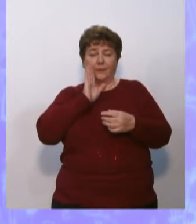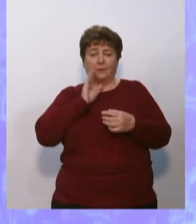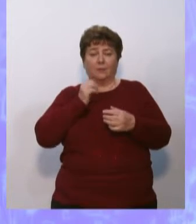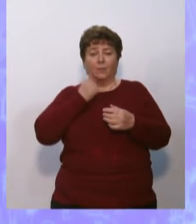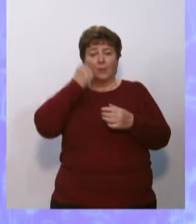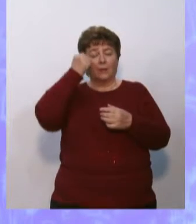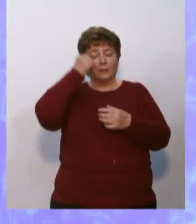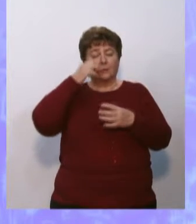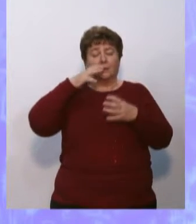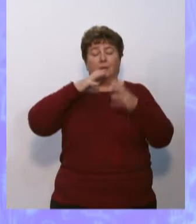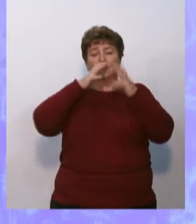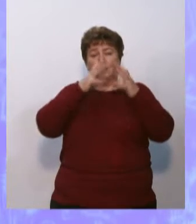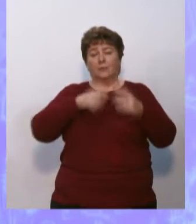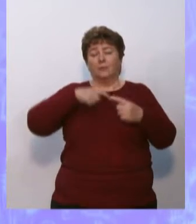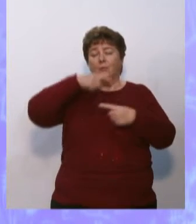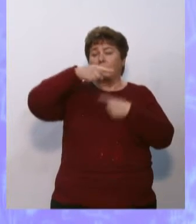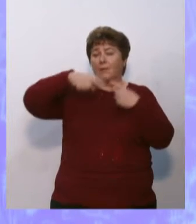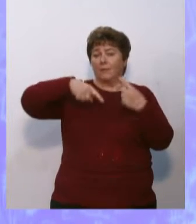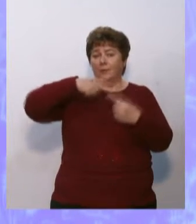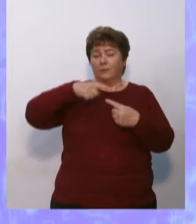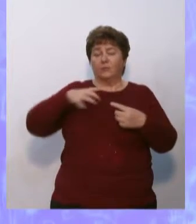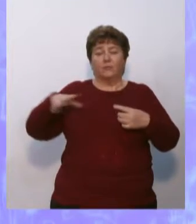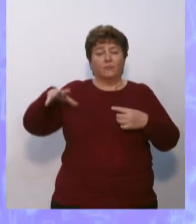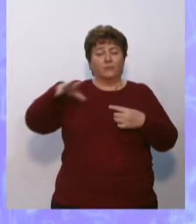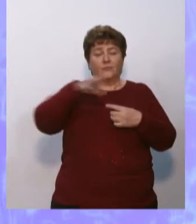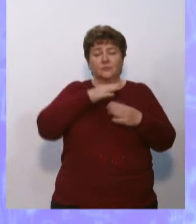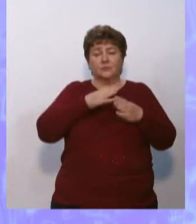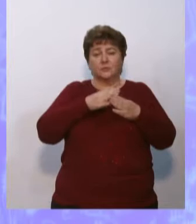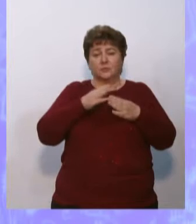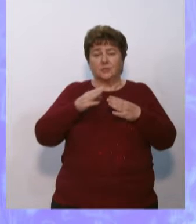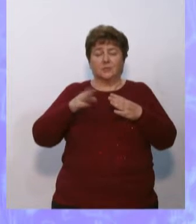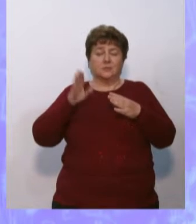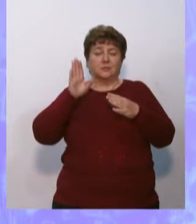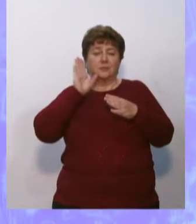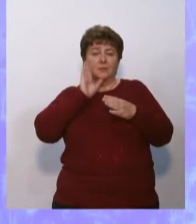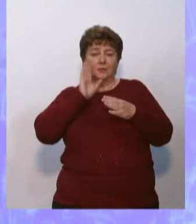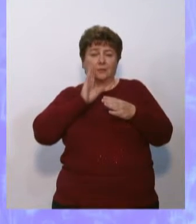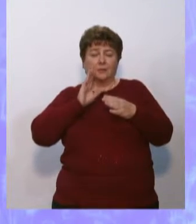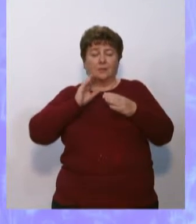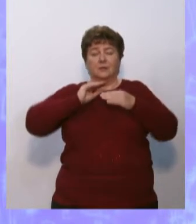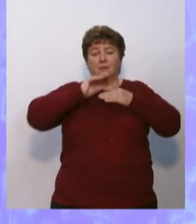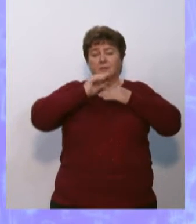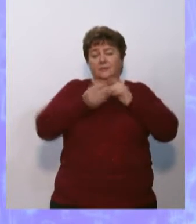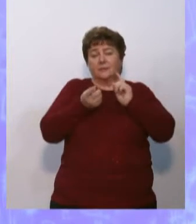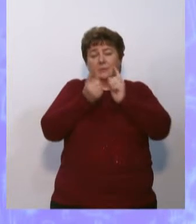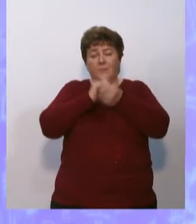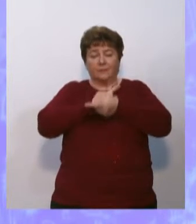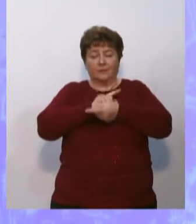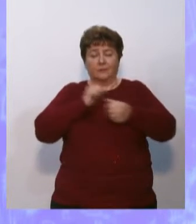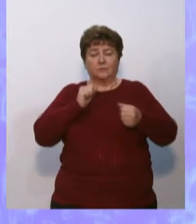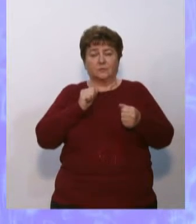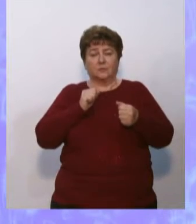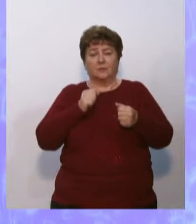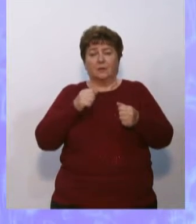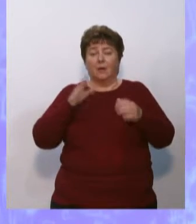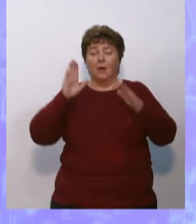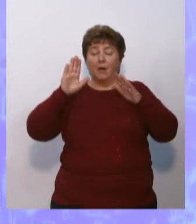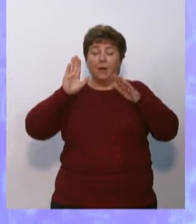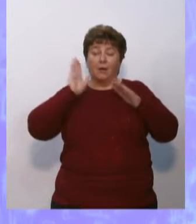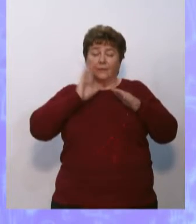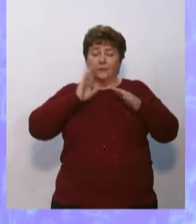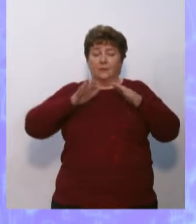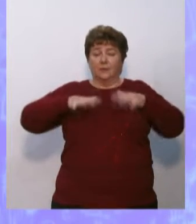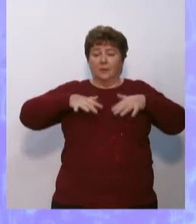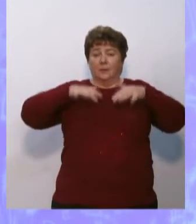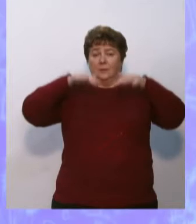Благодаря мировому круговороту все части гидросферы обновляются. Водяной пар